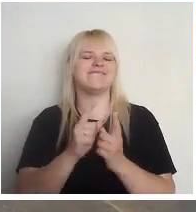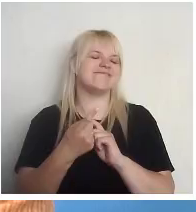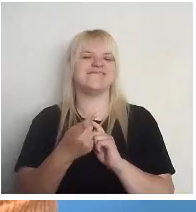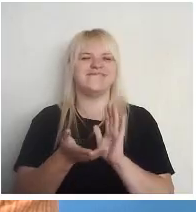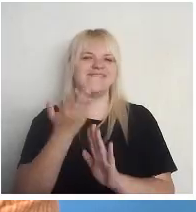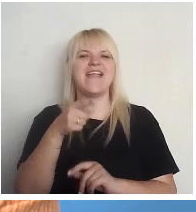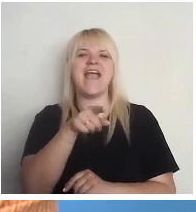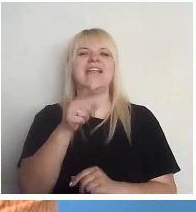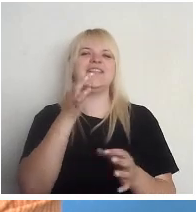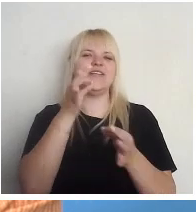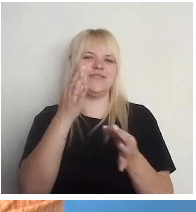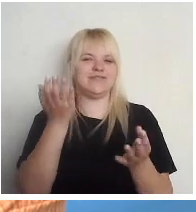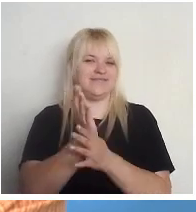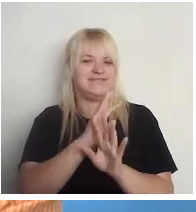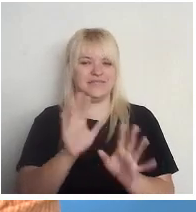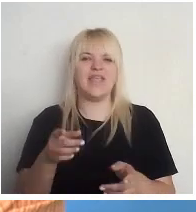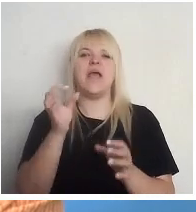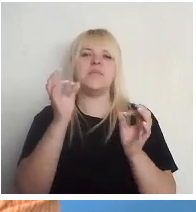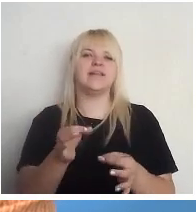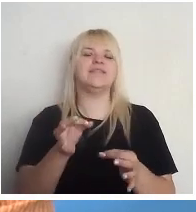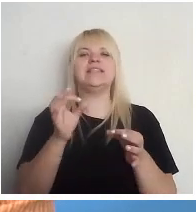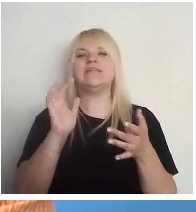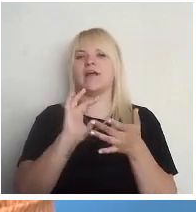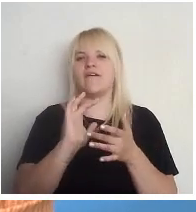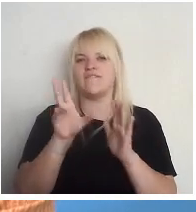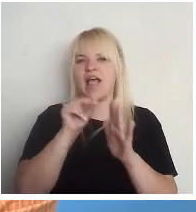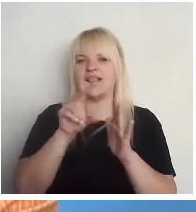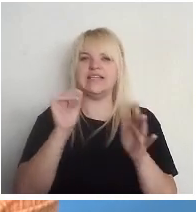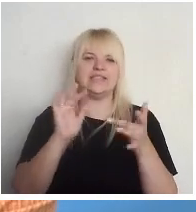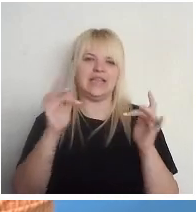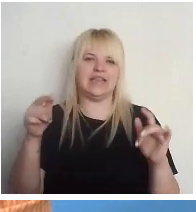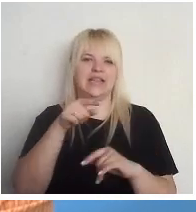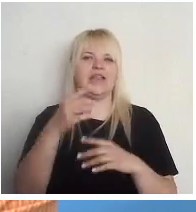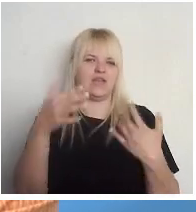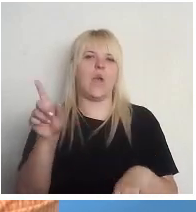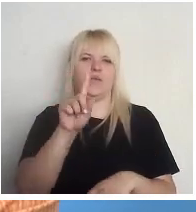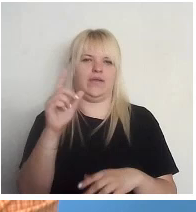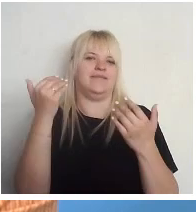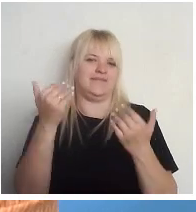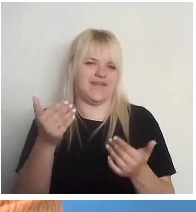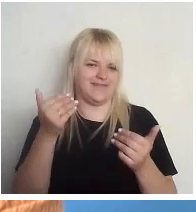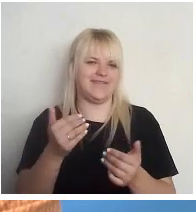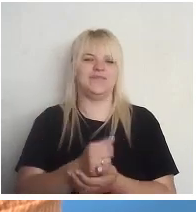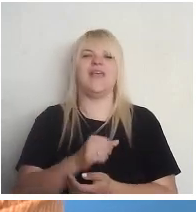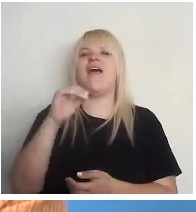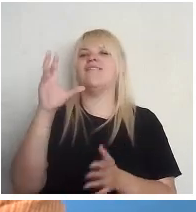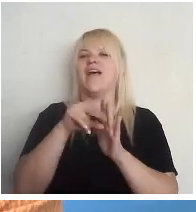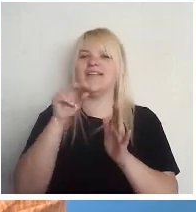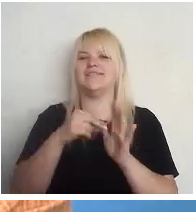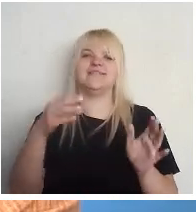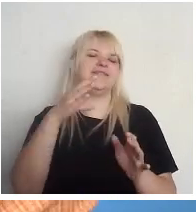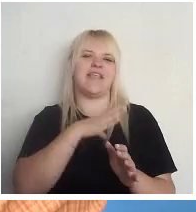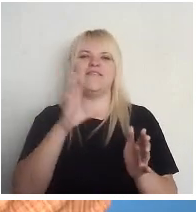diskusiju, īstenībā vēlēšanas internetā mums jau ir pašlaik, jo vēlēšanas nevar notikt bez